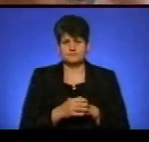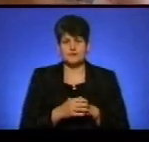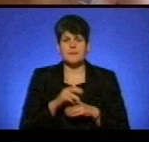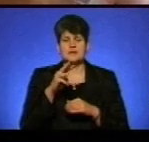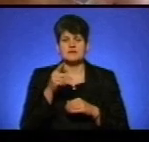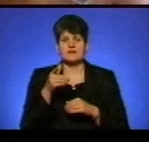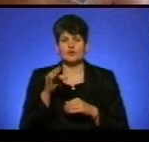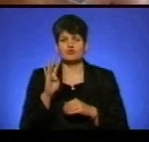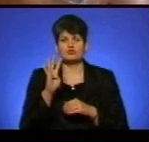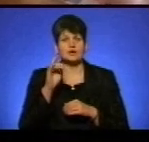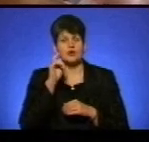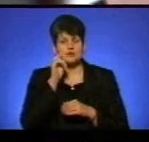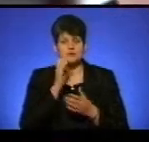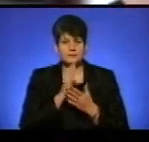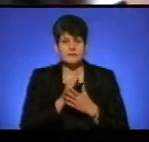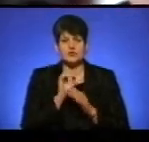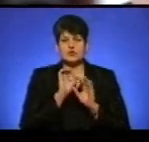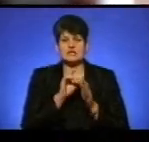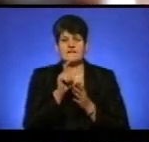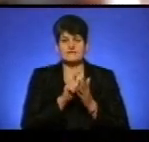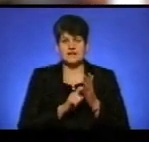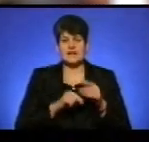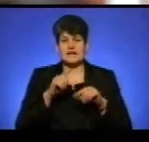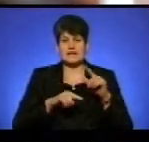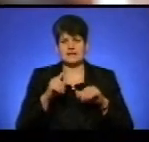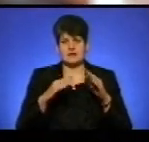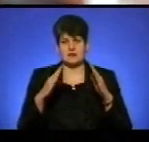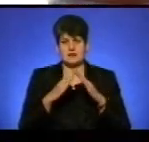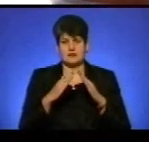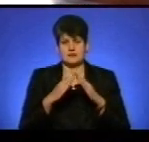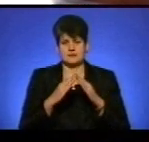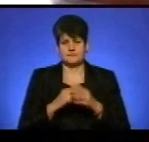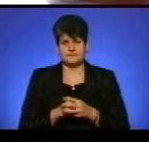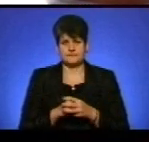Гаврилюку 4 роки. Хлопчик декламував вірш «Рідна хата Володимира Вихруща».